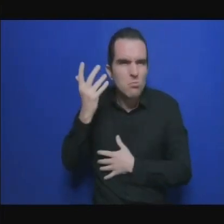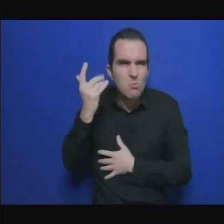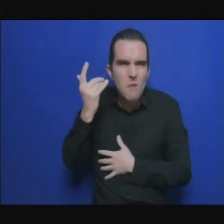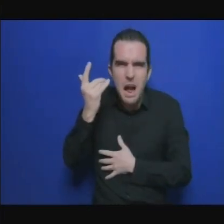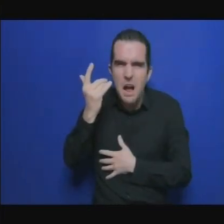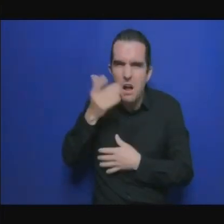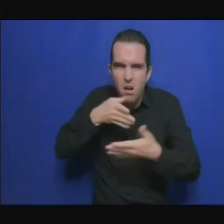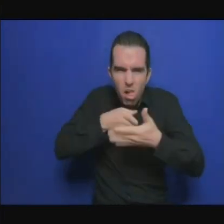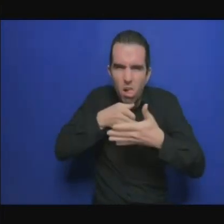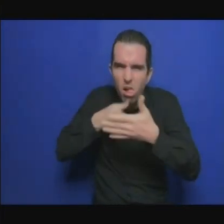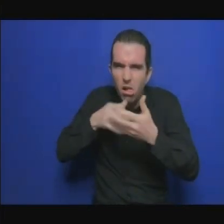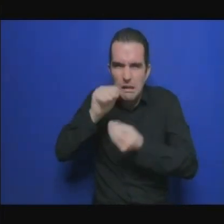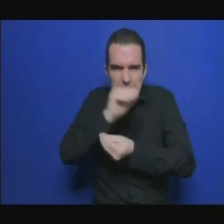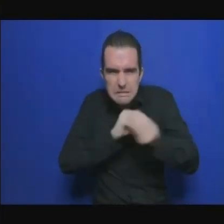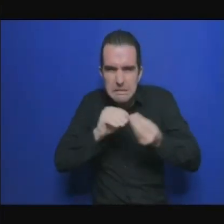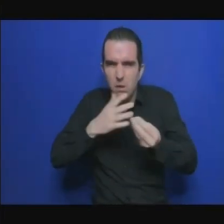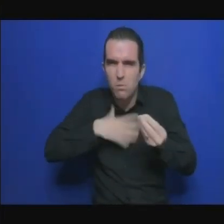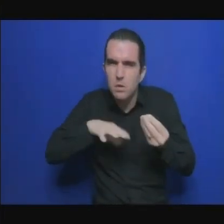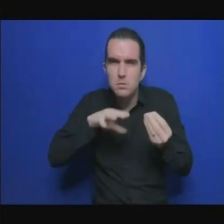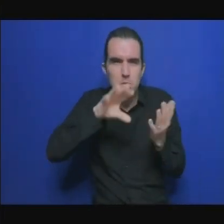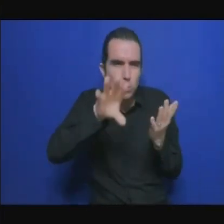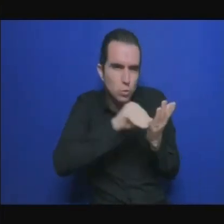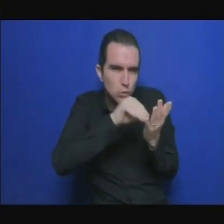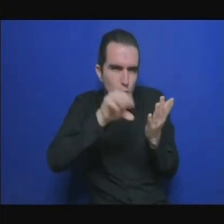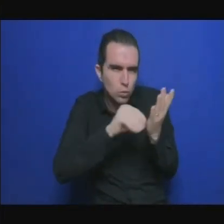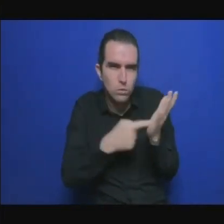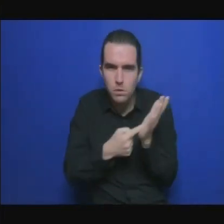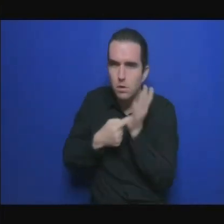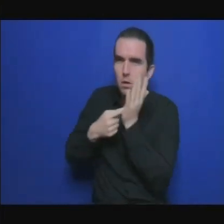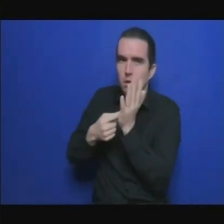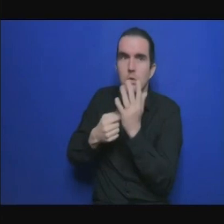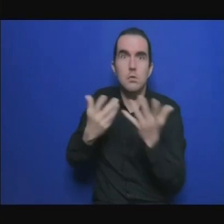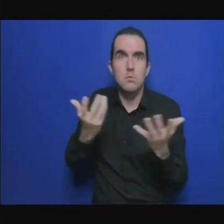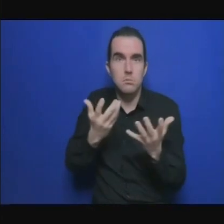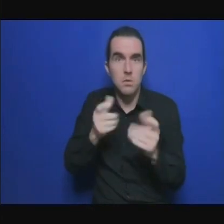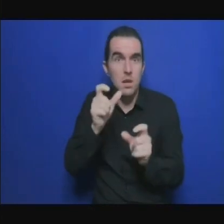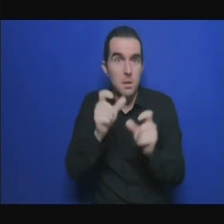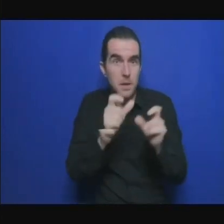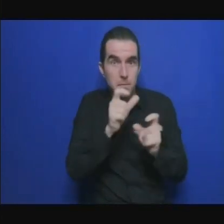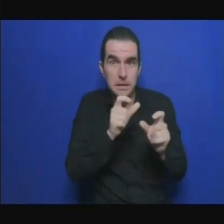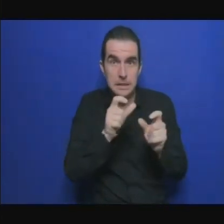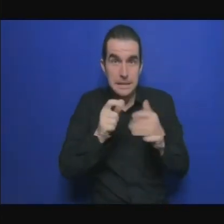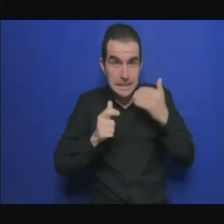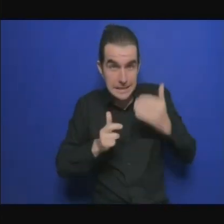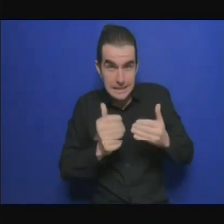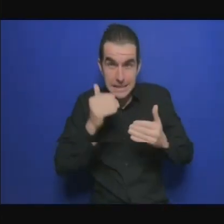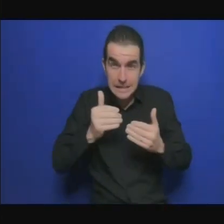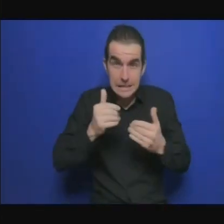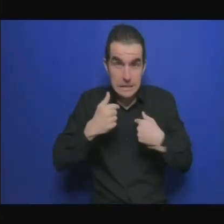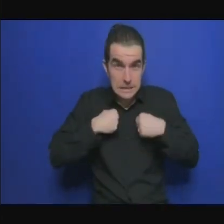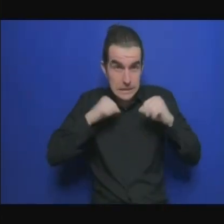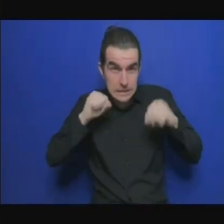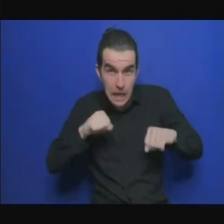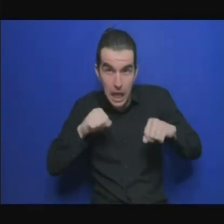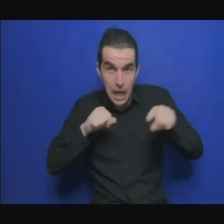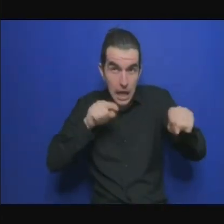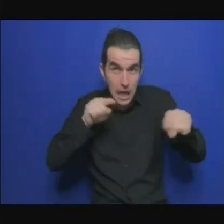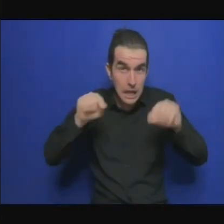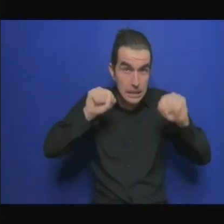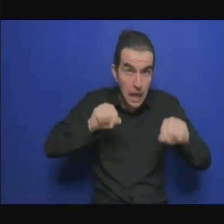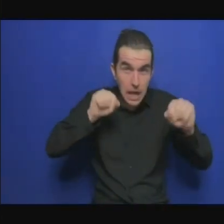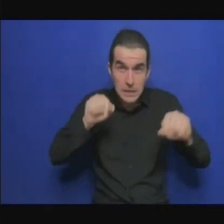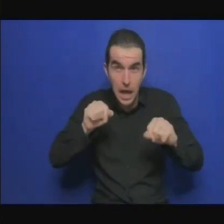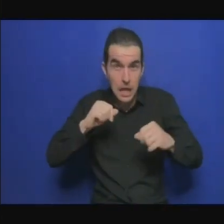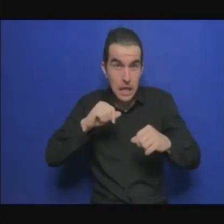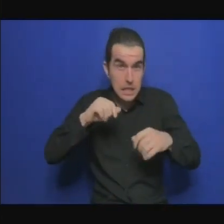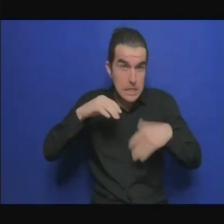de nos institutions si on obtient l'argent on ne peut pas toujours absorber les ressources financières car on ne peut